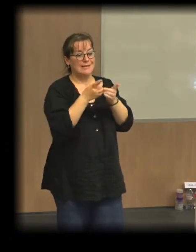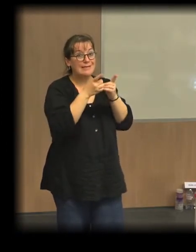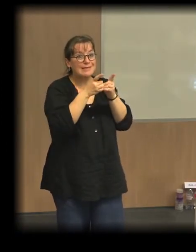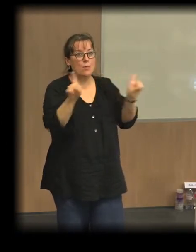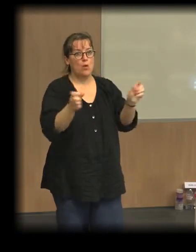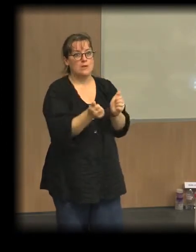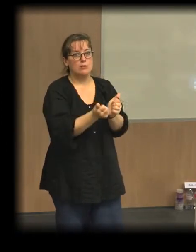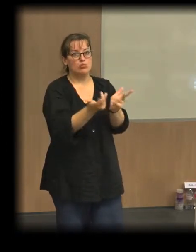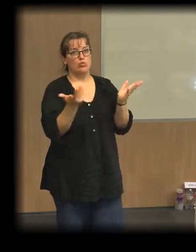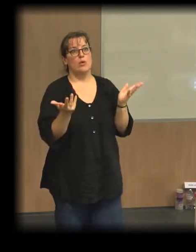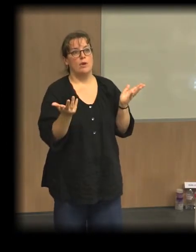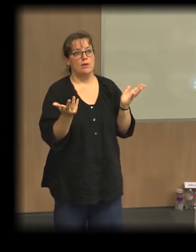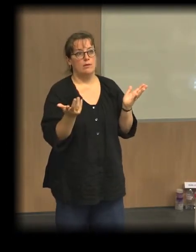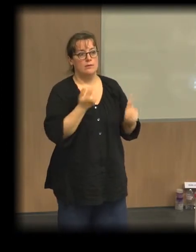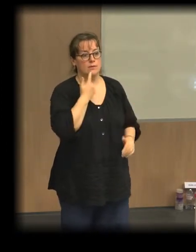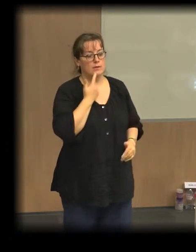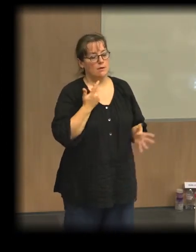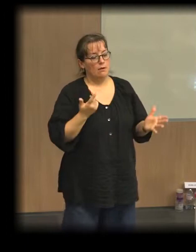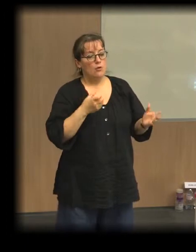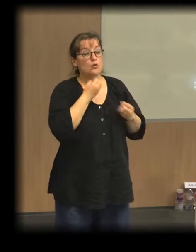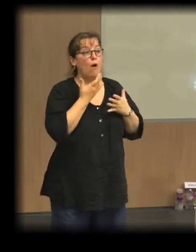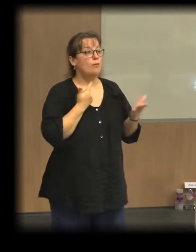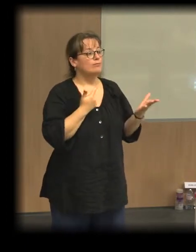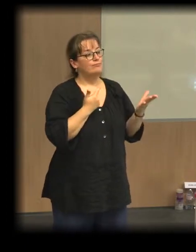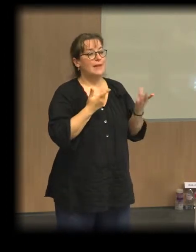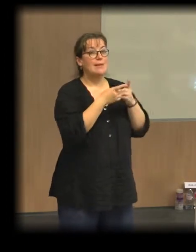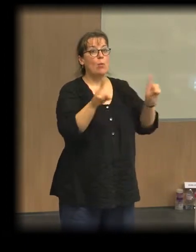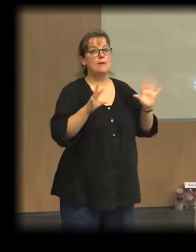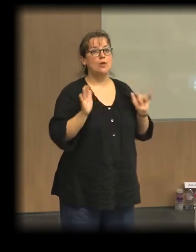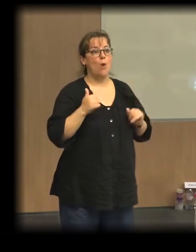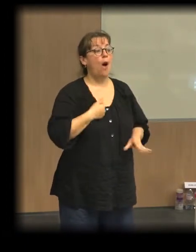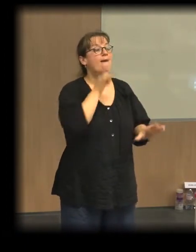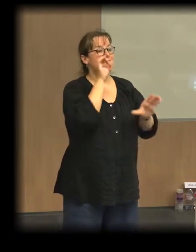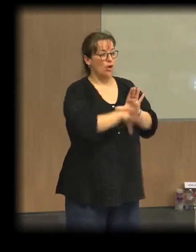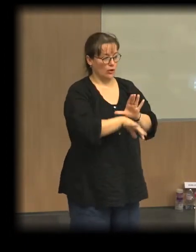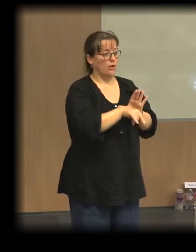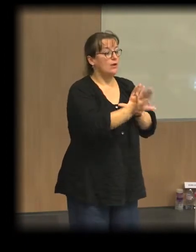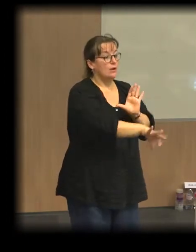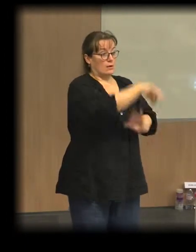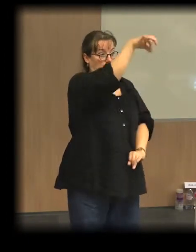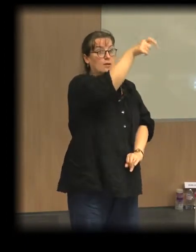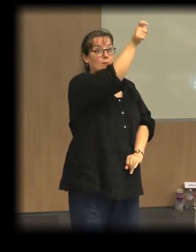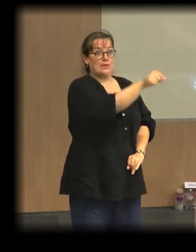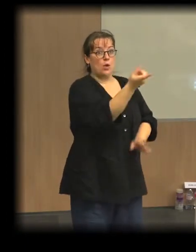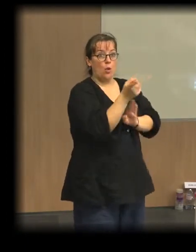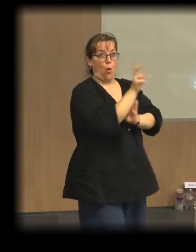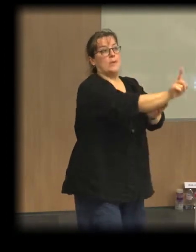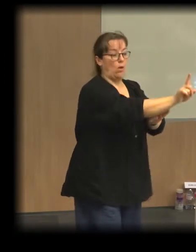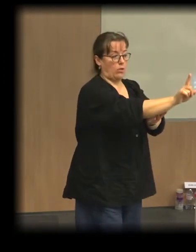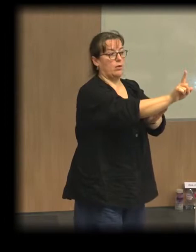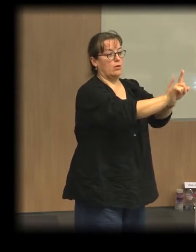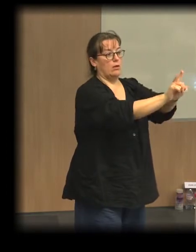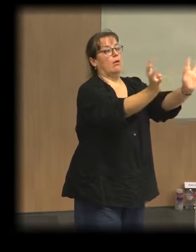plurielle, c'est-à-dire d'enrichir la démocratie représentative par des formes plus participatives et délibératives de